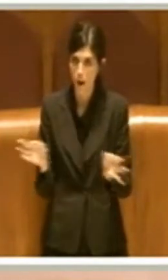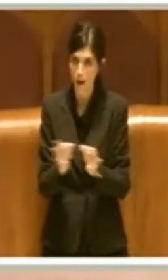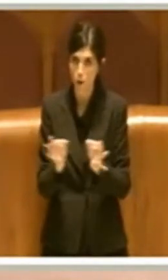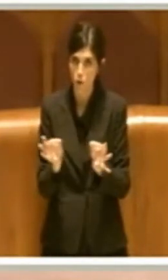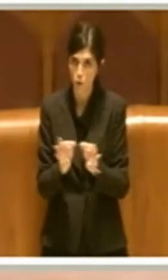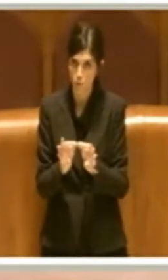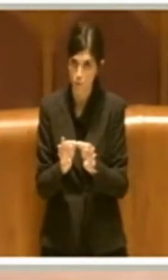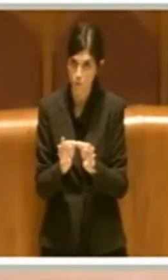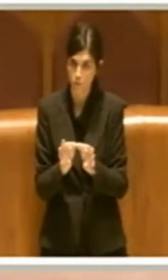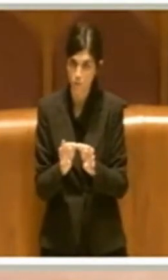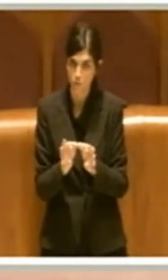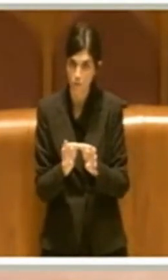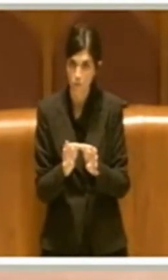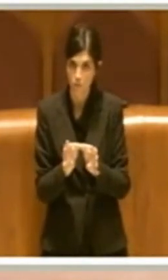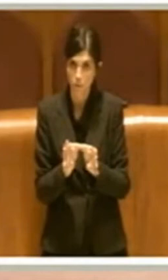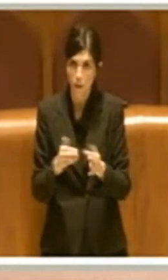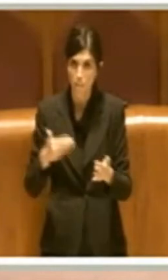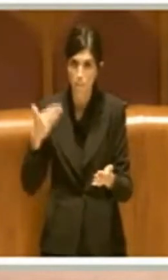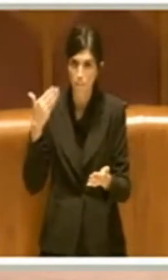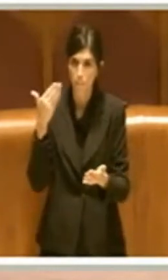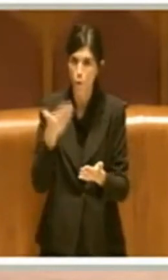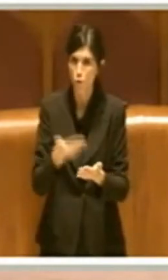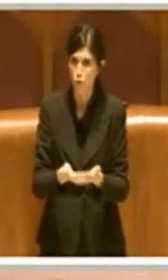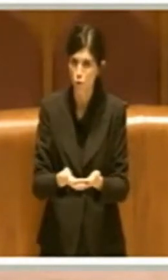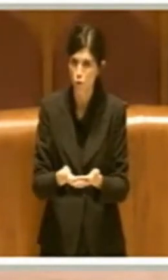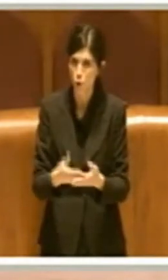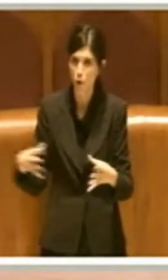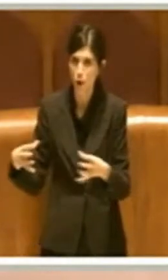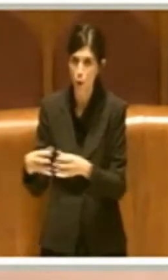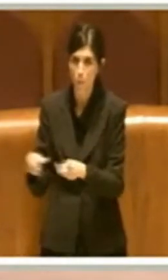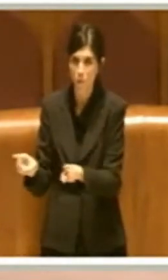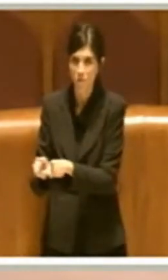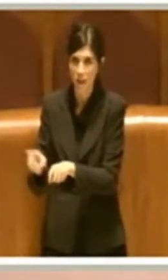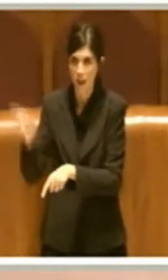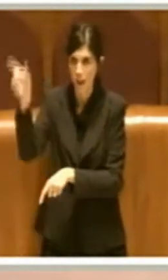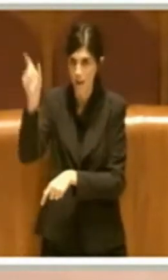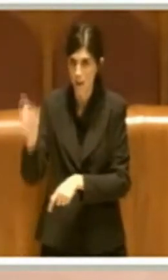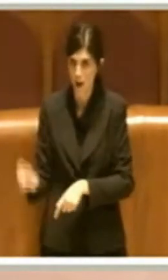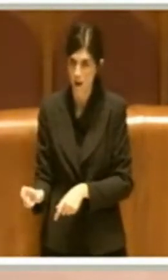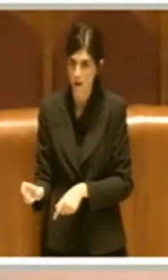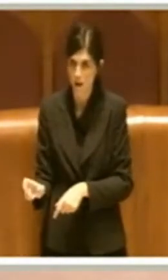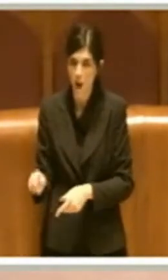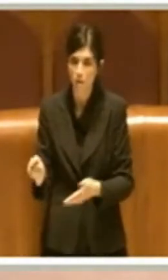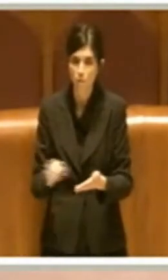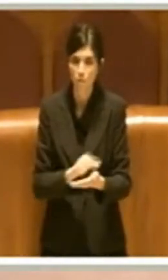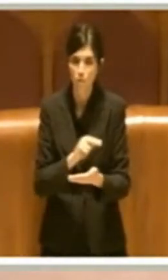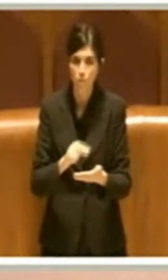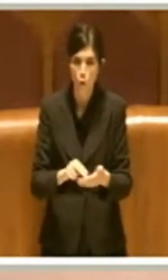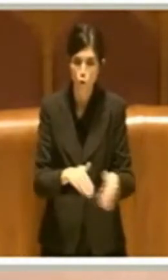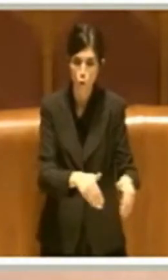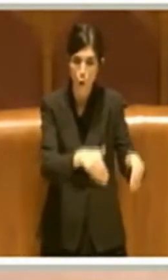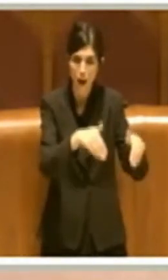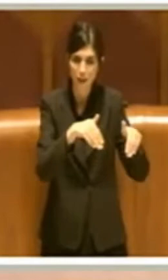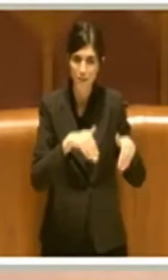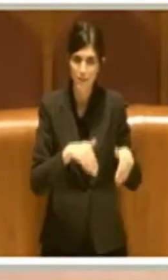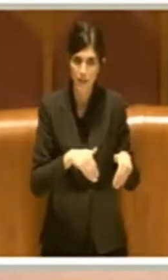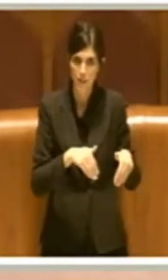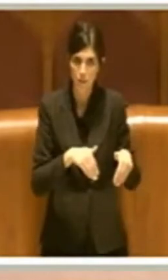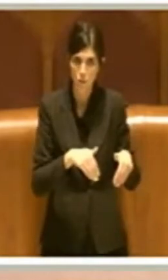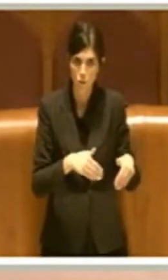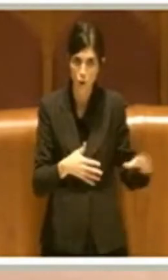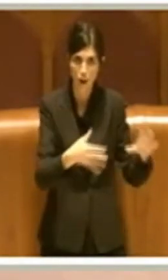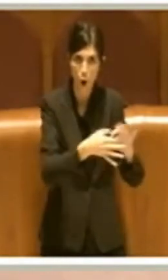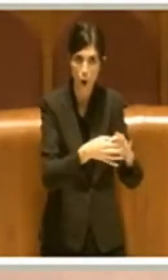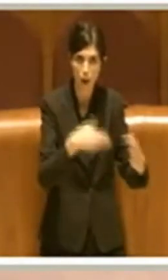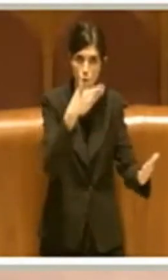mozione di Fratelli d'Italia e il mio voto di astensione a quella del Partito